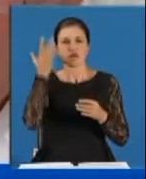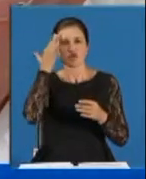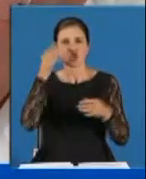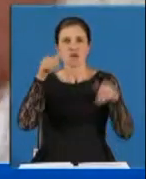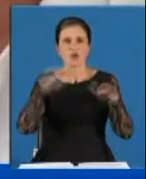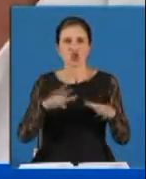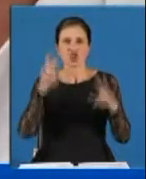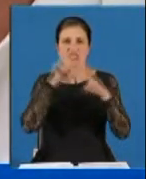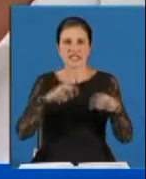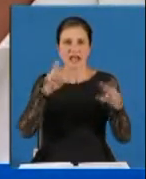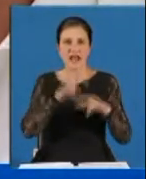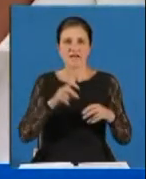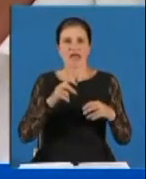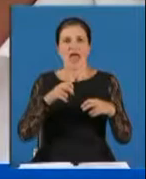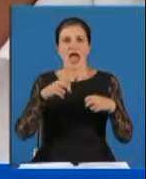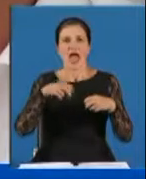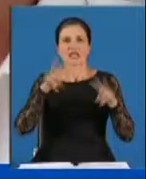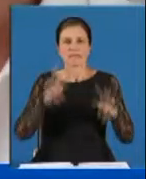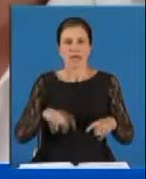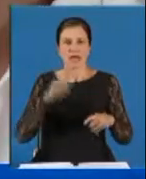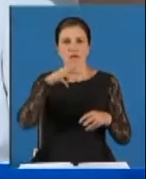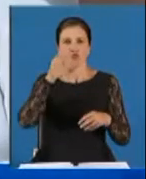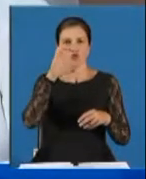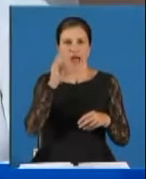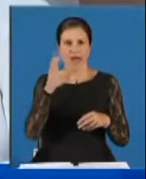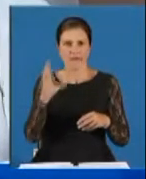исследовать эксперт-лингвист Сыртпай Мусаев.